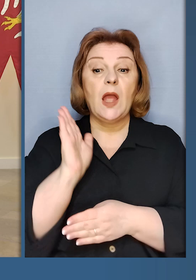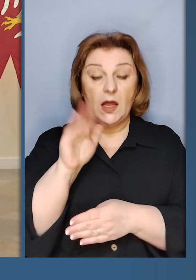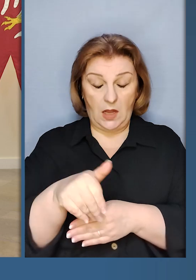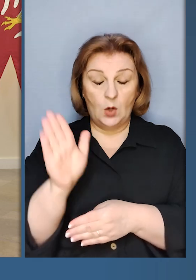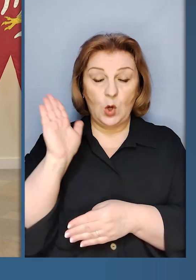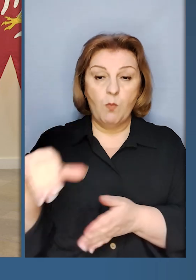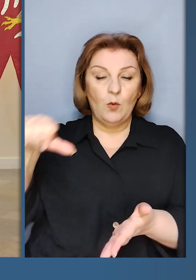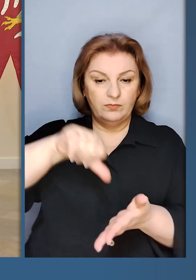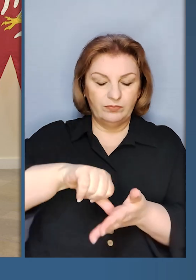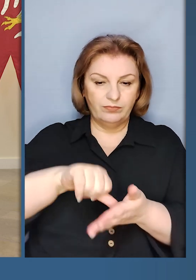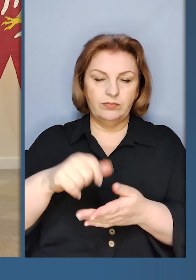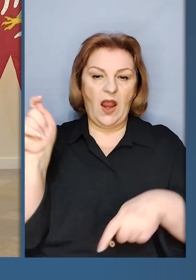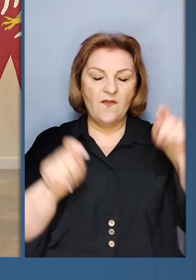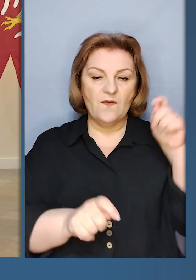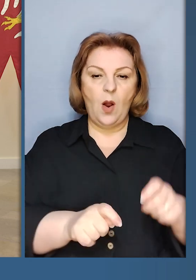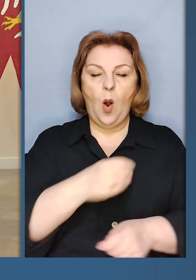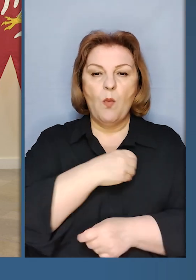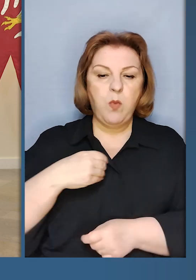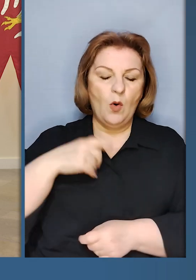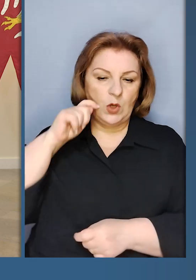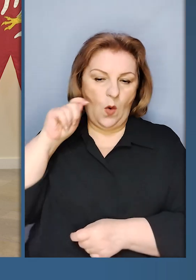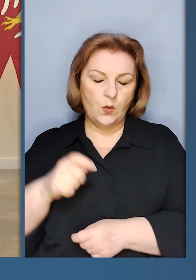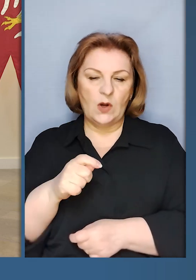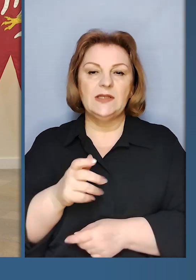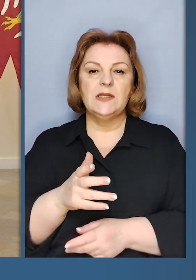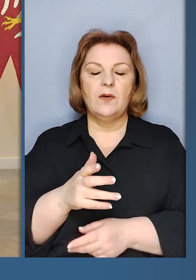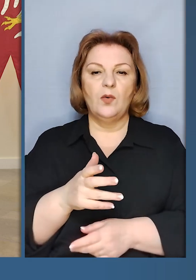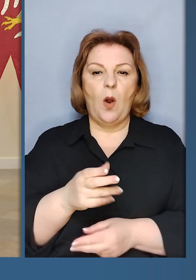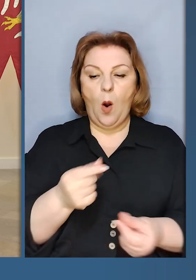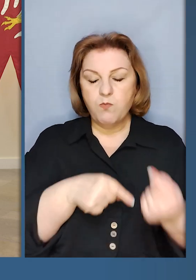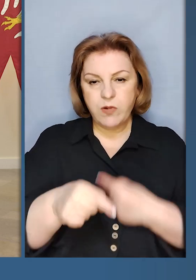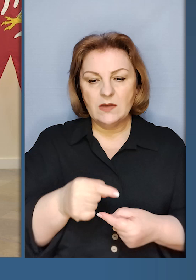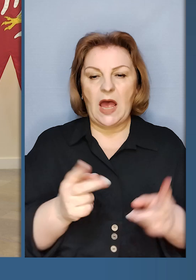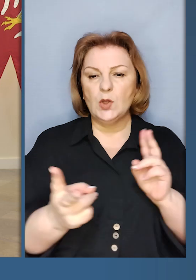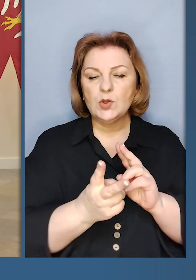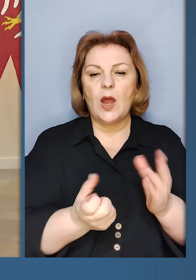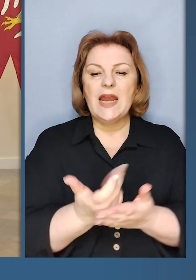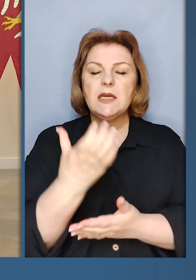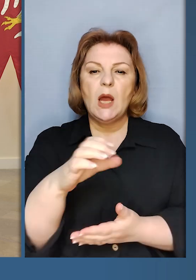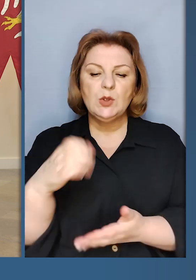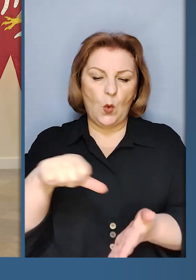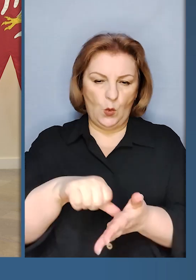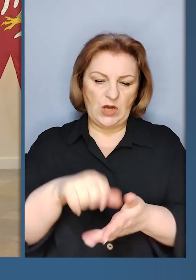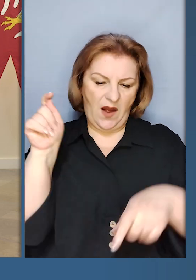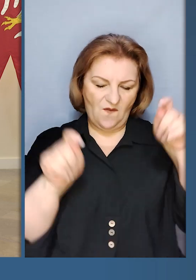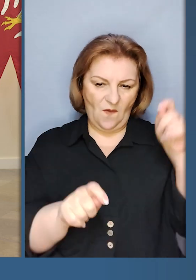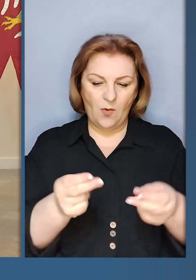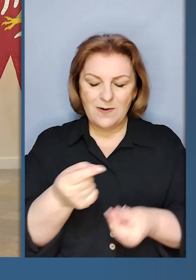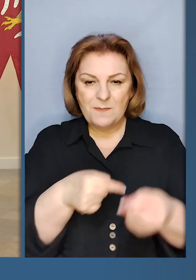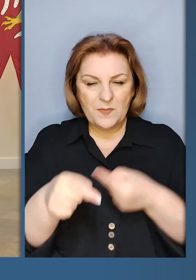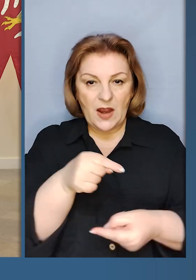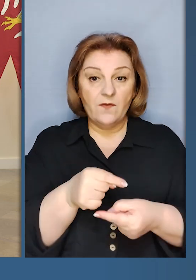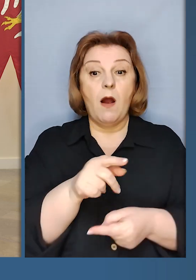форум польсько-українського бізнесу, зустрічі бізнесу. Є кількасот учасників цього форуму,